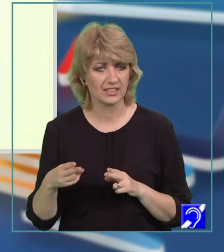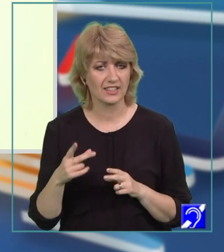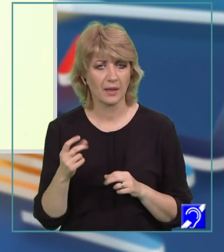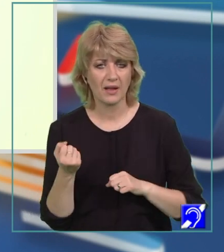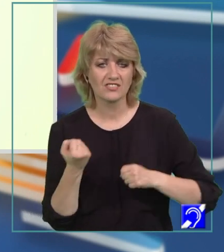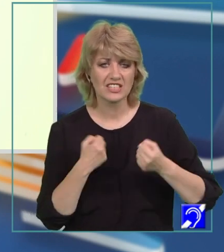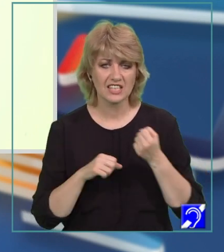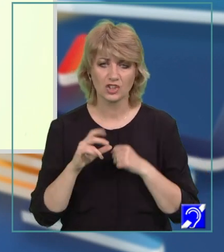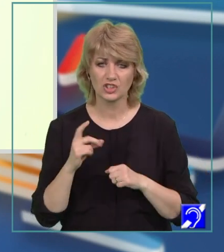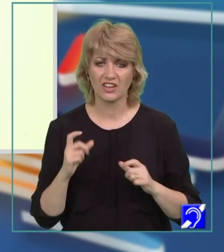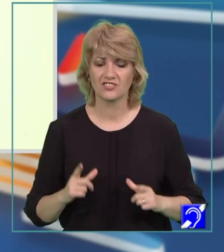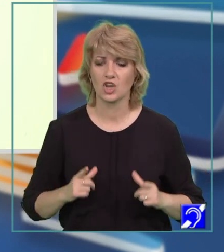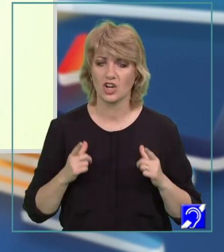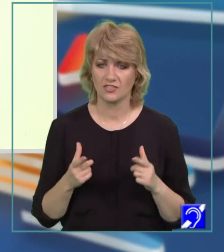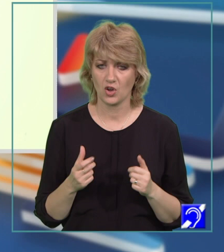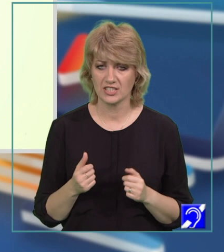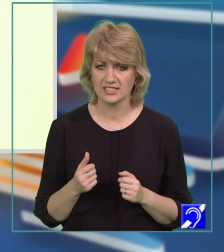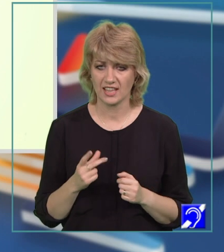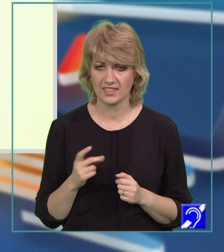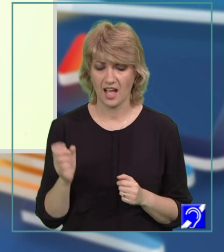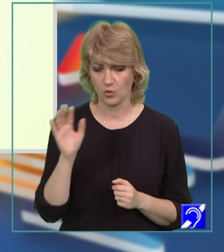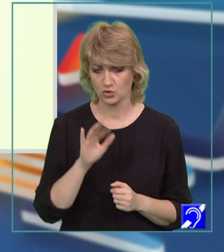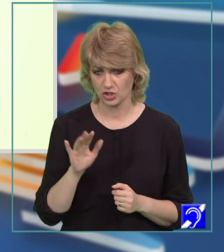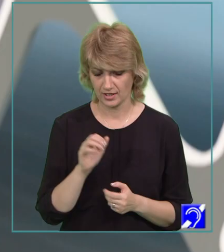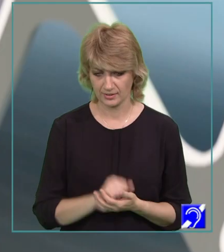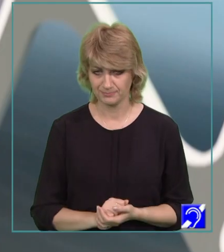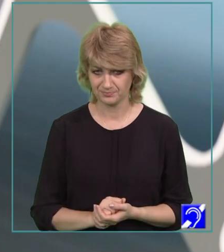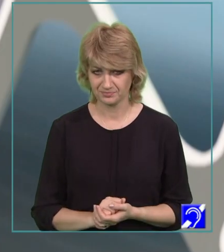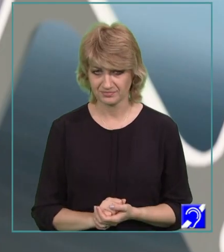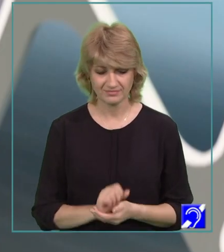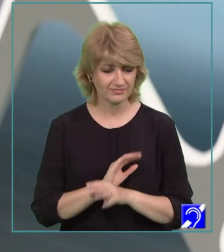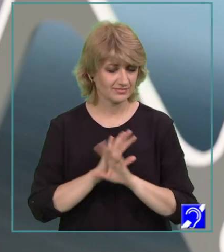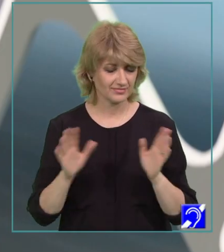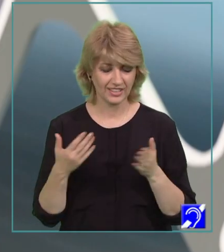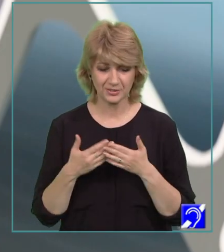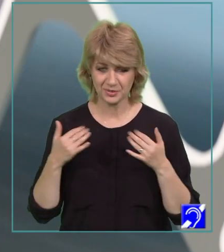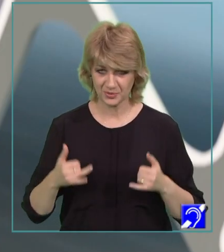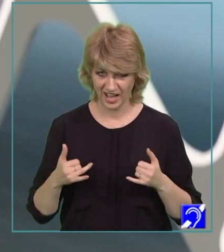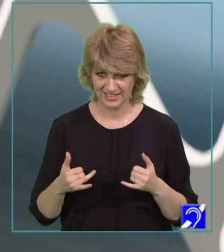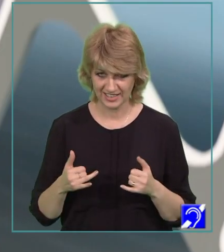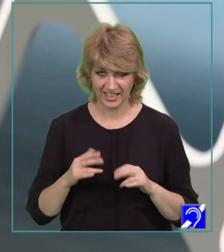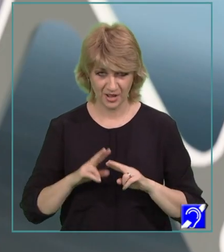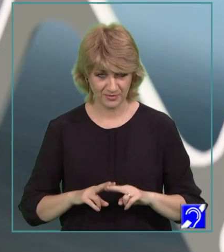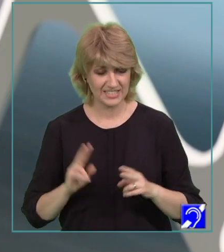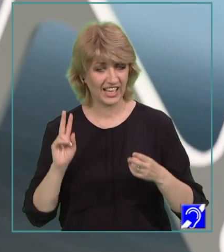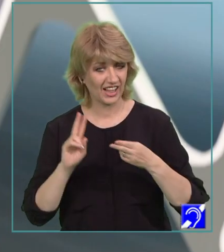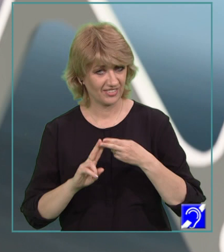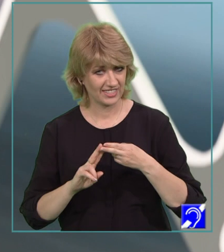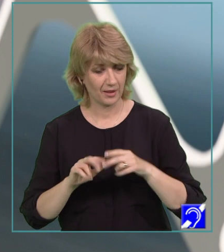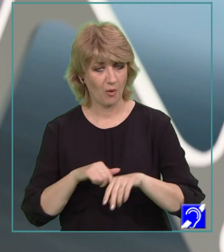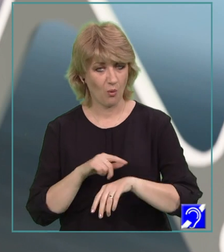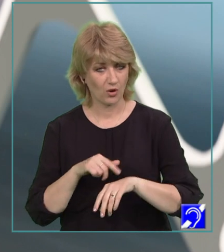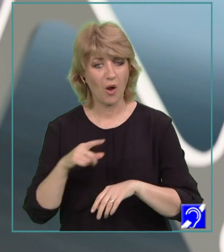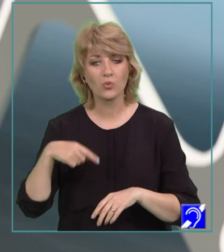manifestare și de voința de acuceri. Atât pentru astăzi, rămâne să ne revedem ora